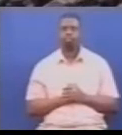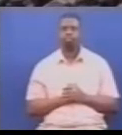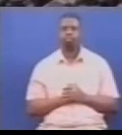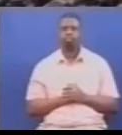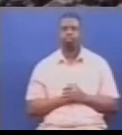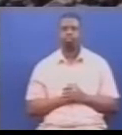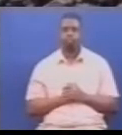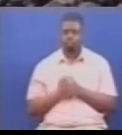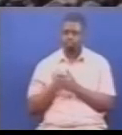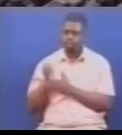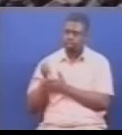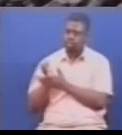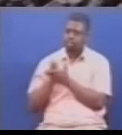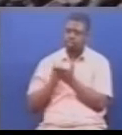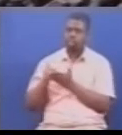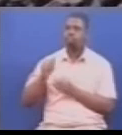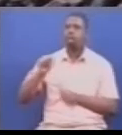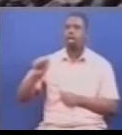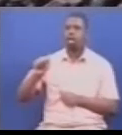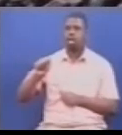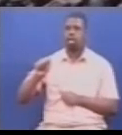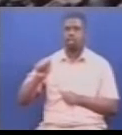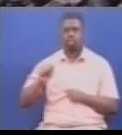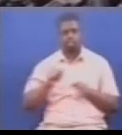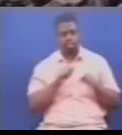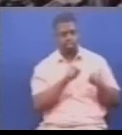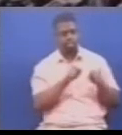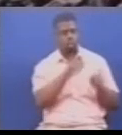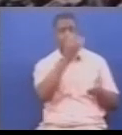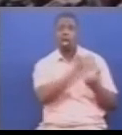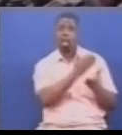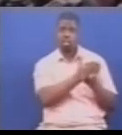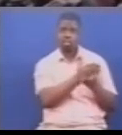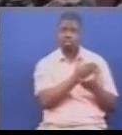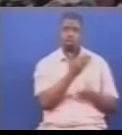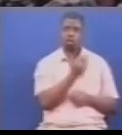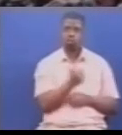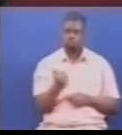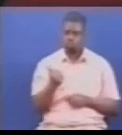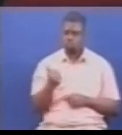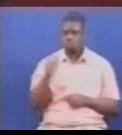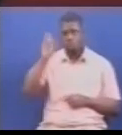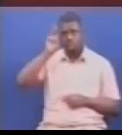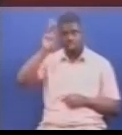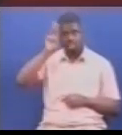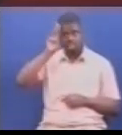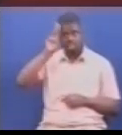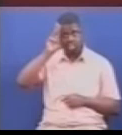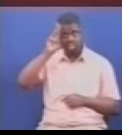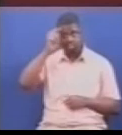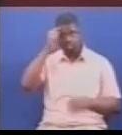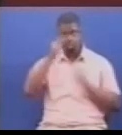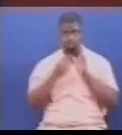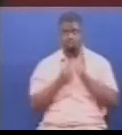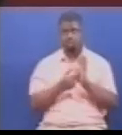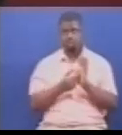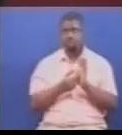sehema, sampuli za uhalali wa watoto kwa wazazi, yani paternity